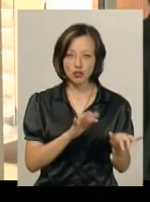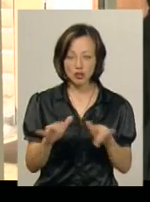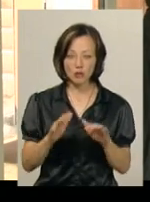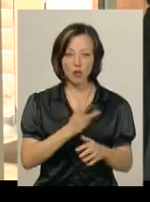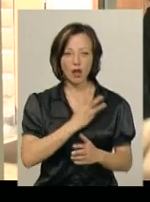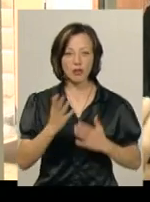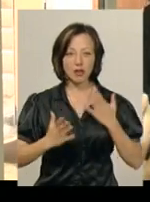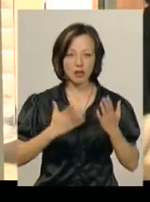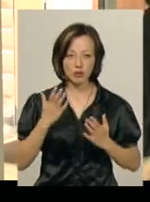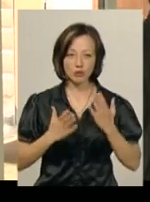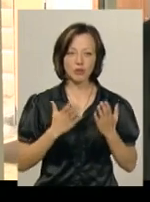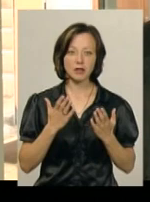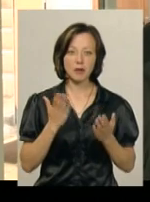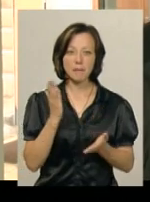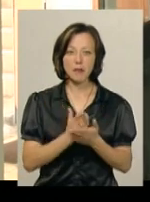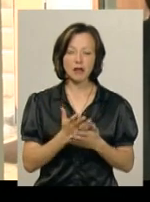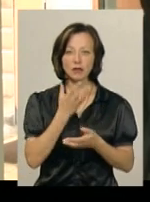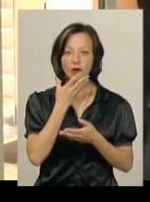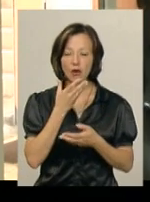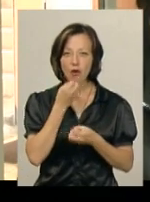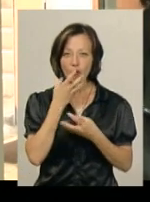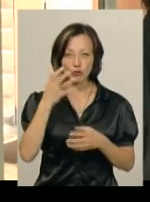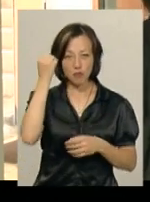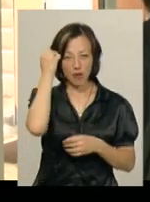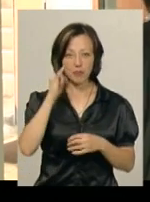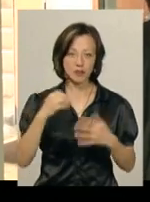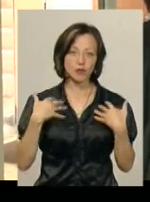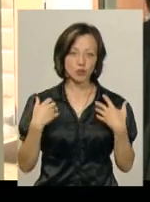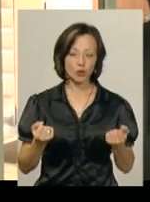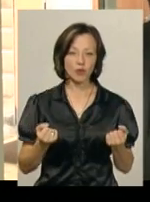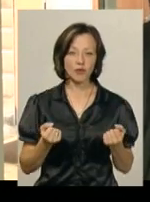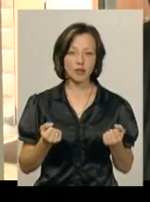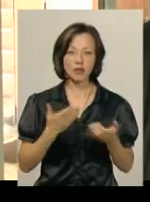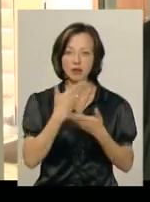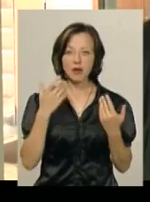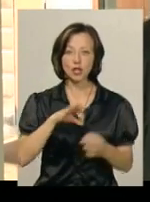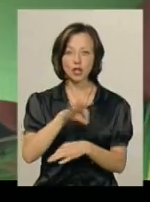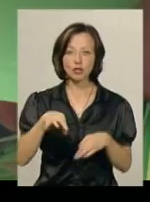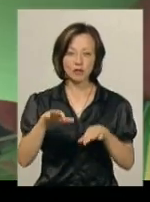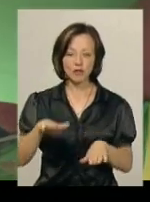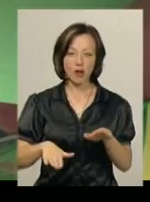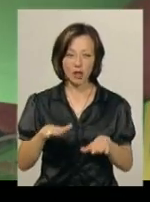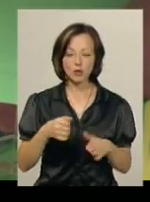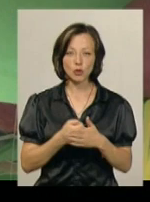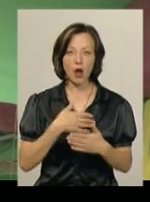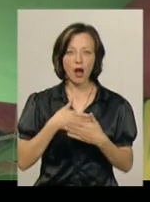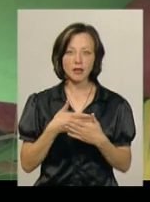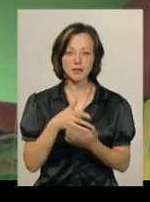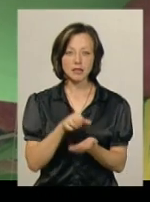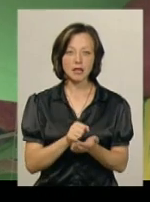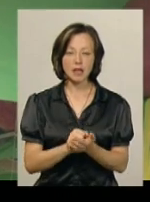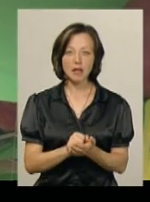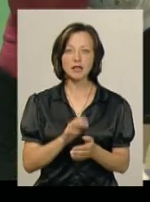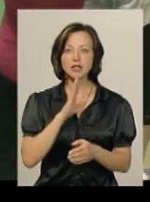движимою, енергійною, мати хорошу пам'ять і здоров'я, не мати лишньої ваги. До активних занять гімнастикою